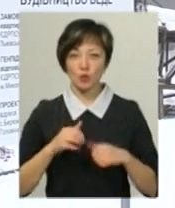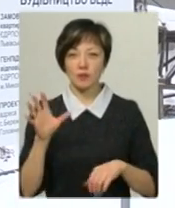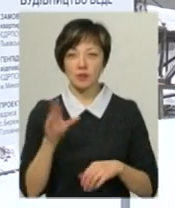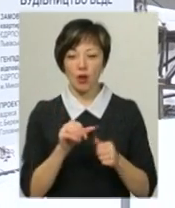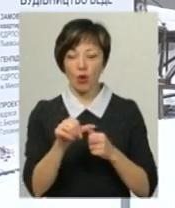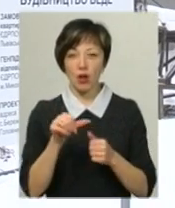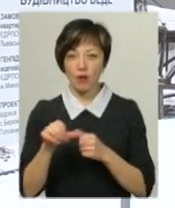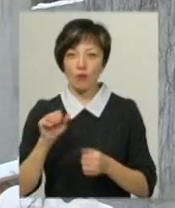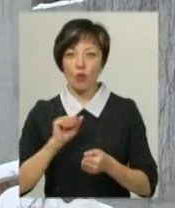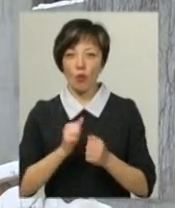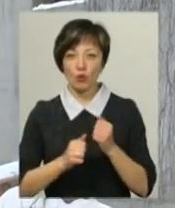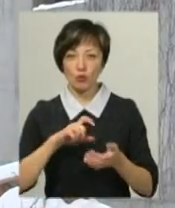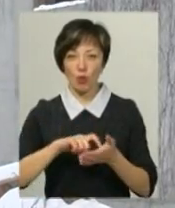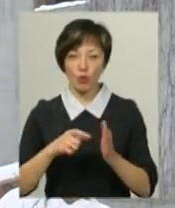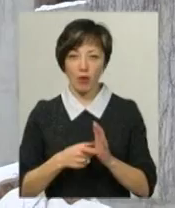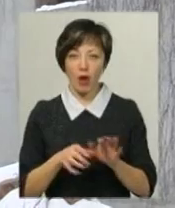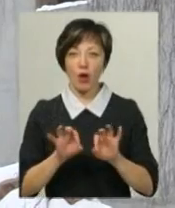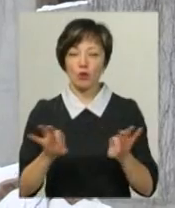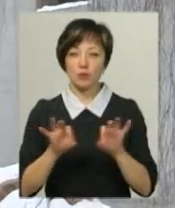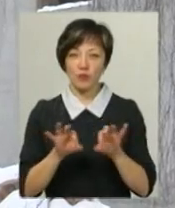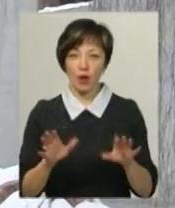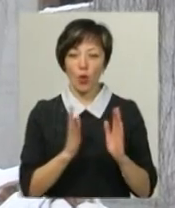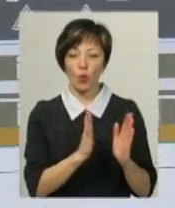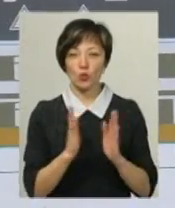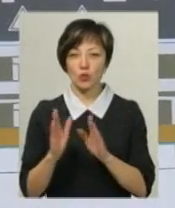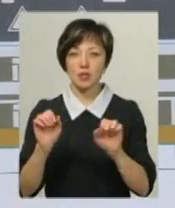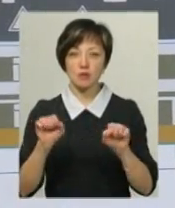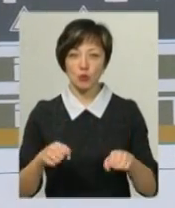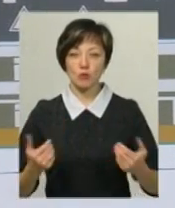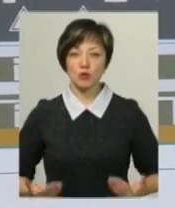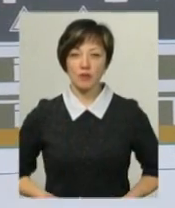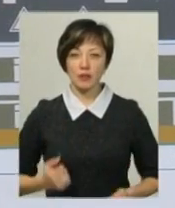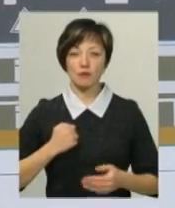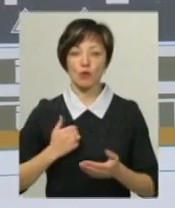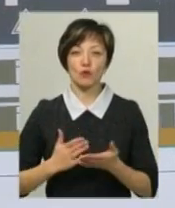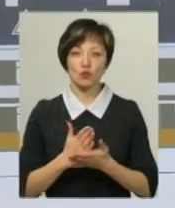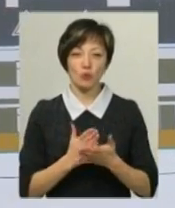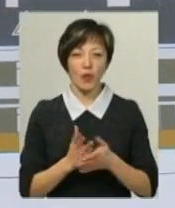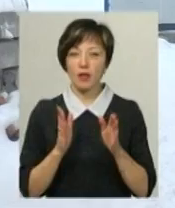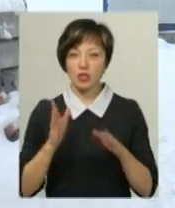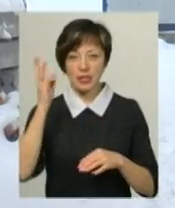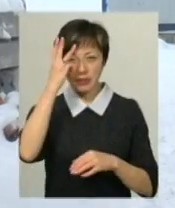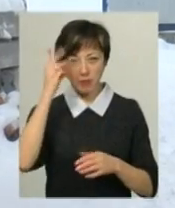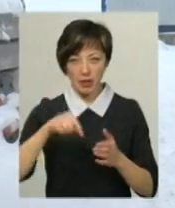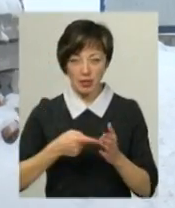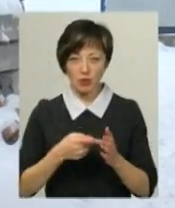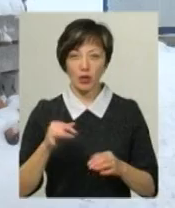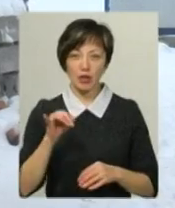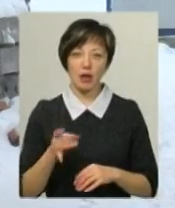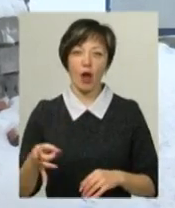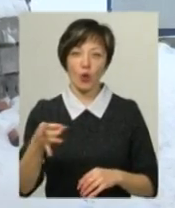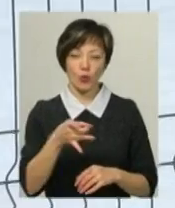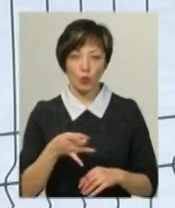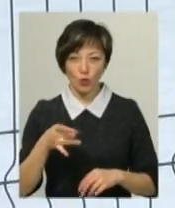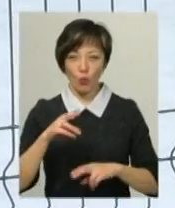віддільно в кожному кубрику. Петро Хохун розповідає, у гуртожитках зможуть проживати військовослужбовці не лише з Хмельницького, а й з Хмельницького